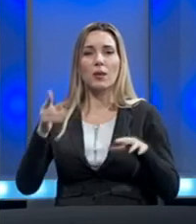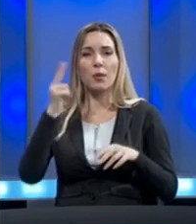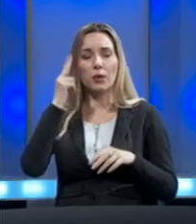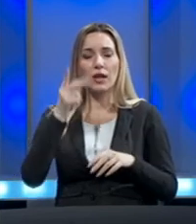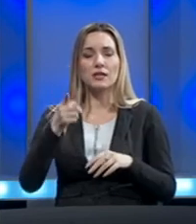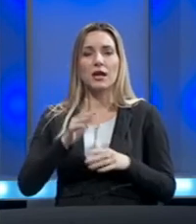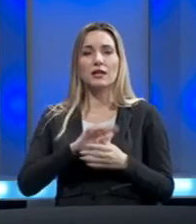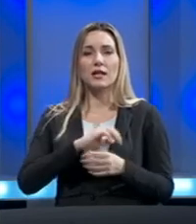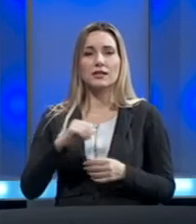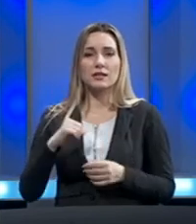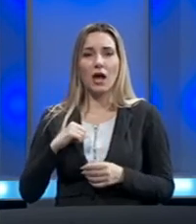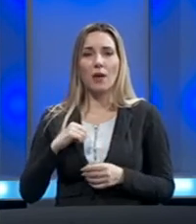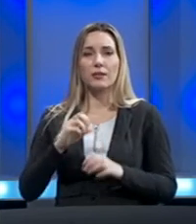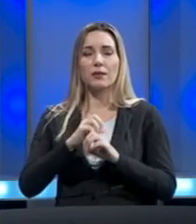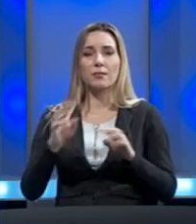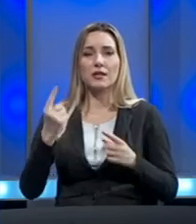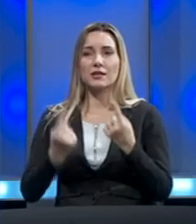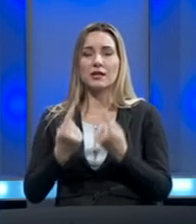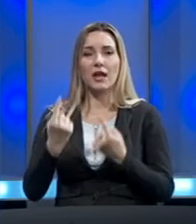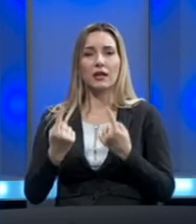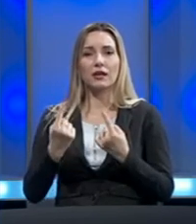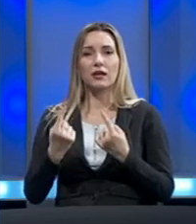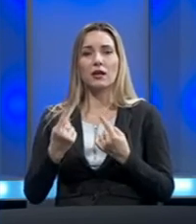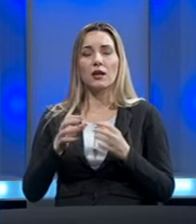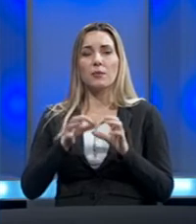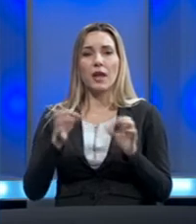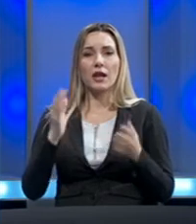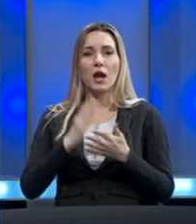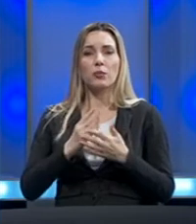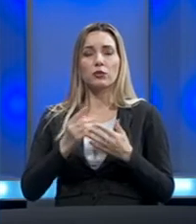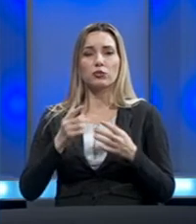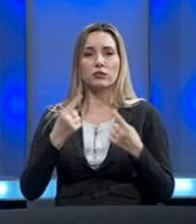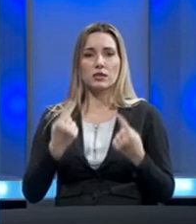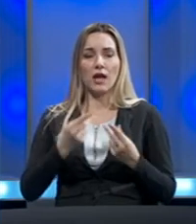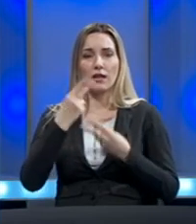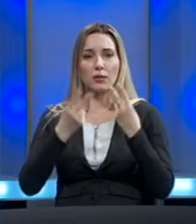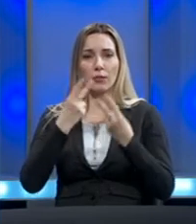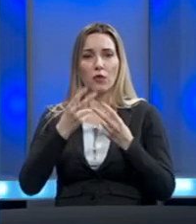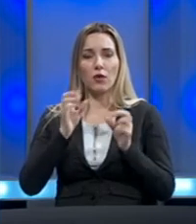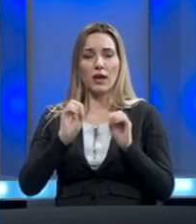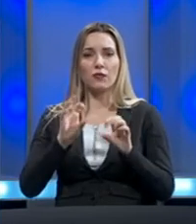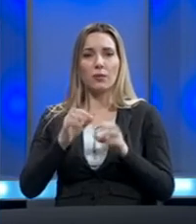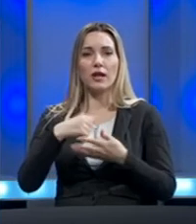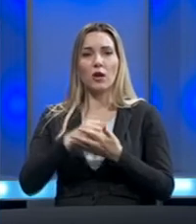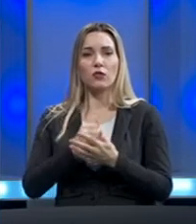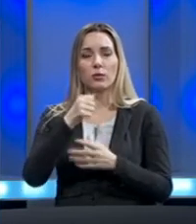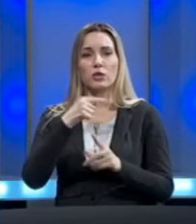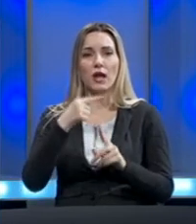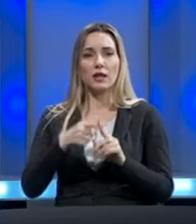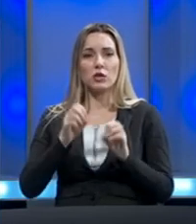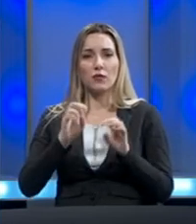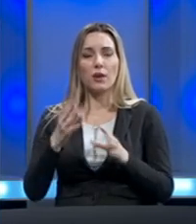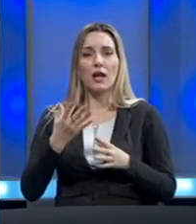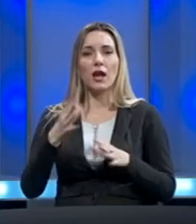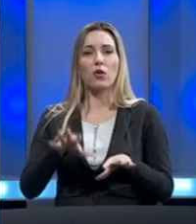ljudi jednostavno sami i bez nekih eksternih regulatornih mjera budu u stanju da provjeri informacije, da utvode šta je to tačna informacija,